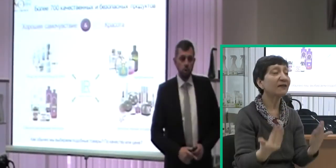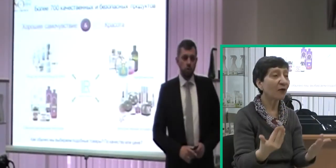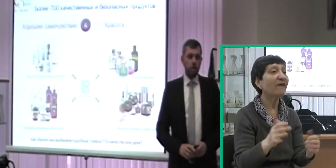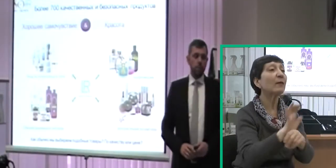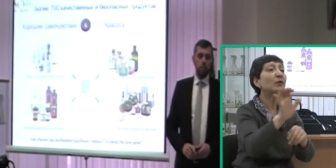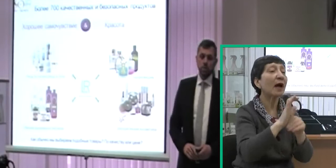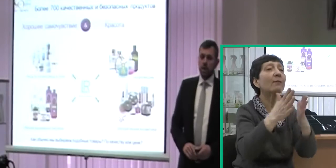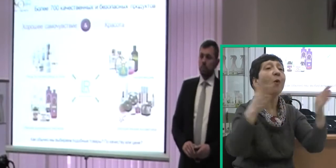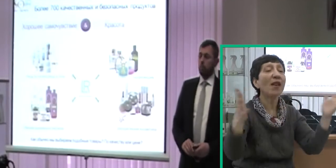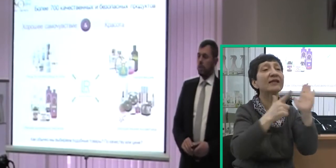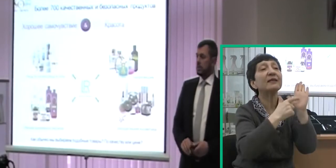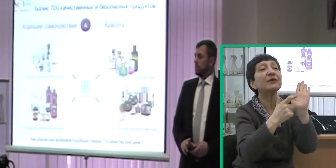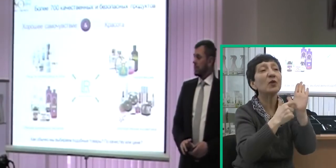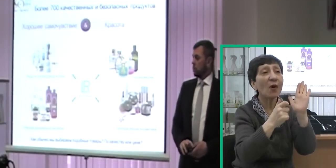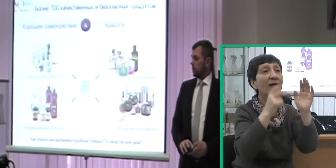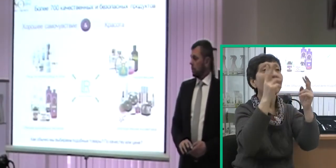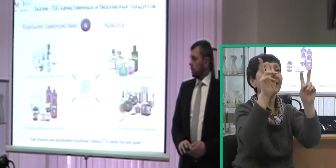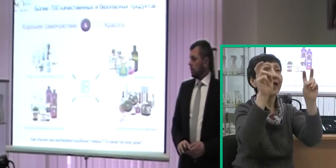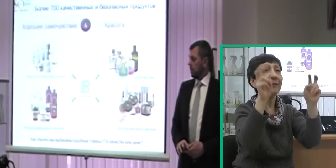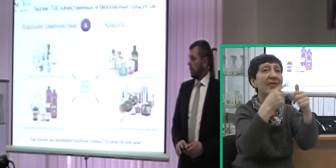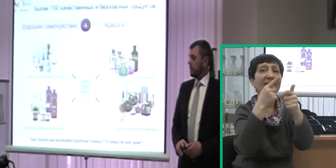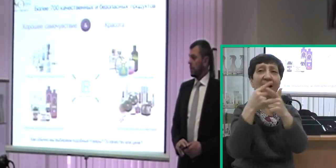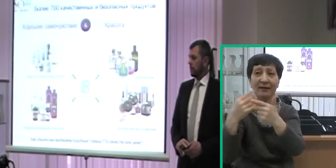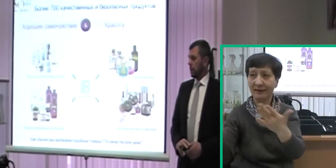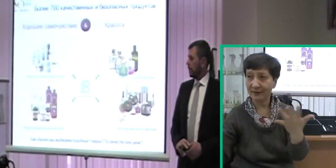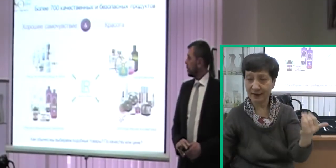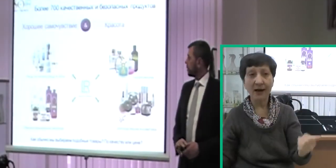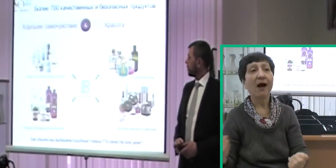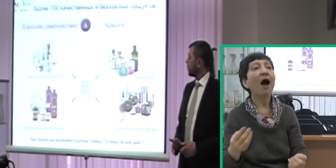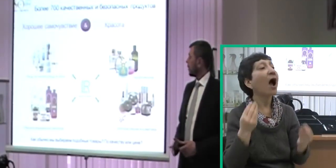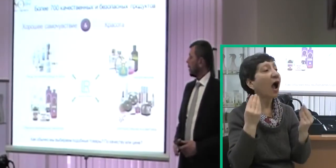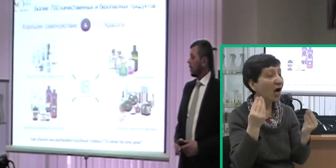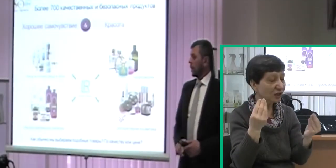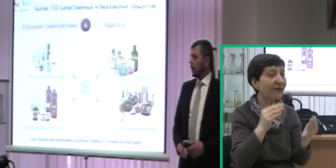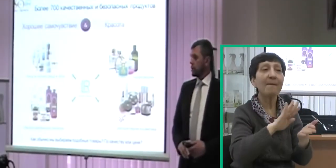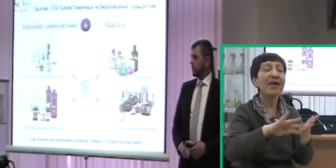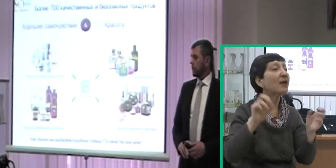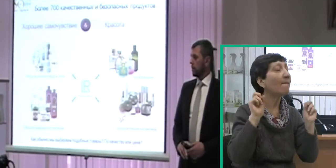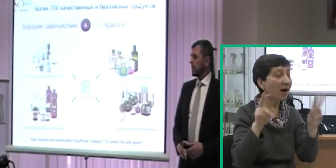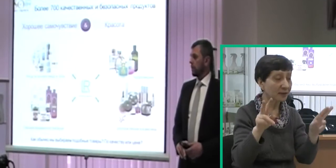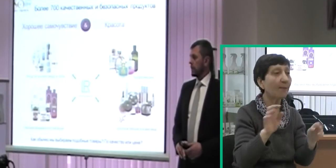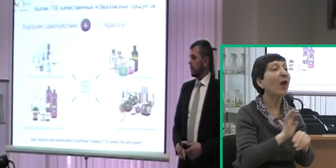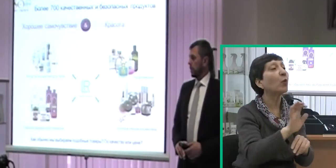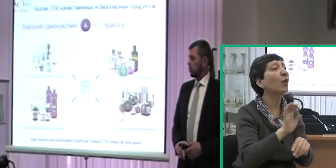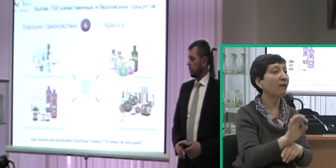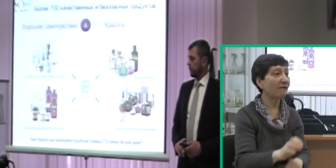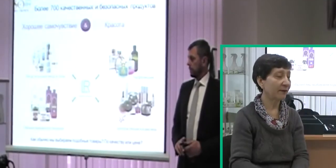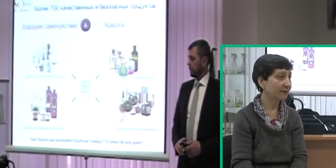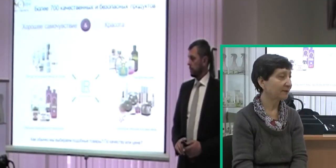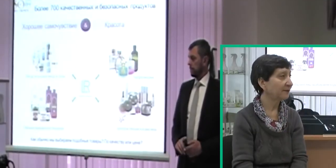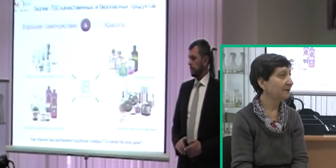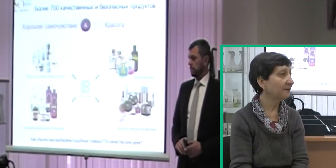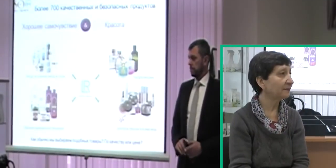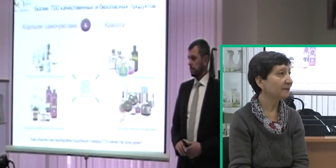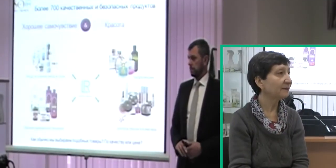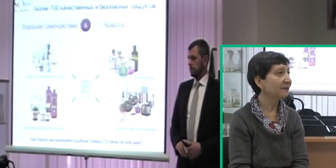ЛР на сегодняшний день выпускает более 700 наименований качественных и безопасных продуктов.